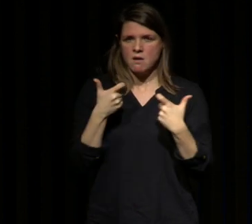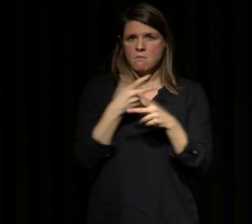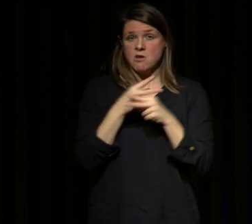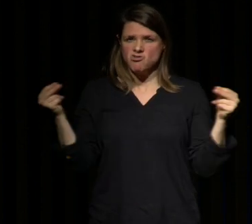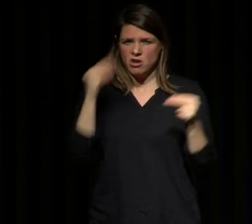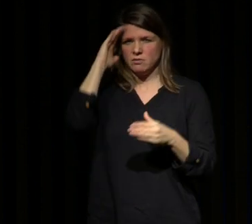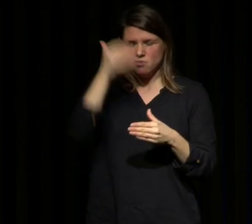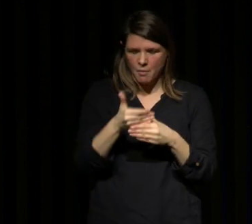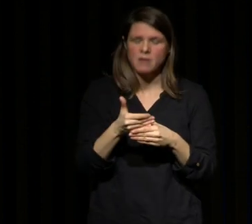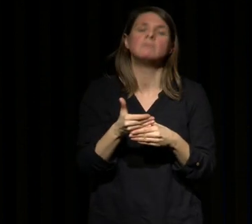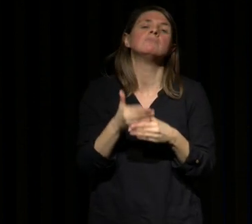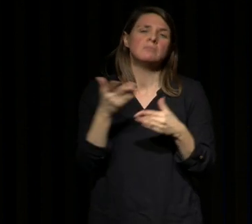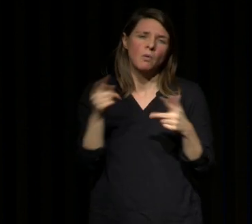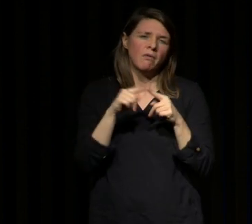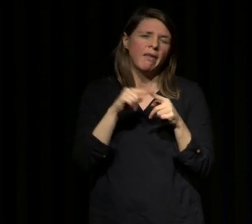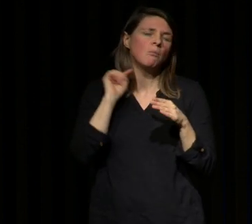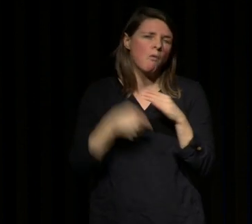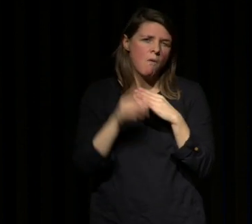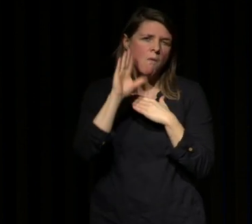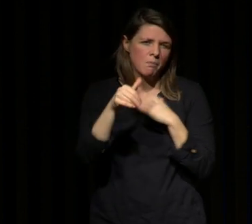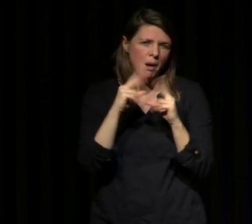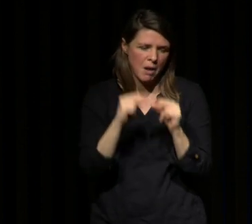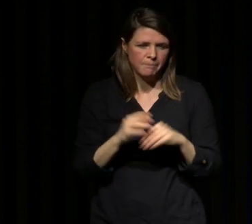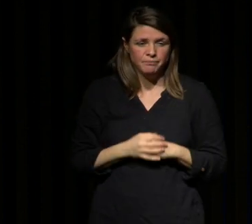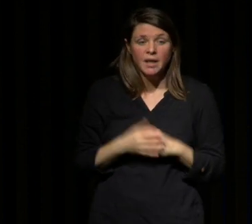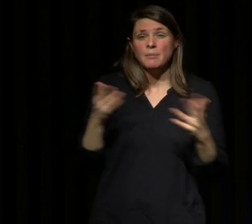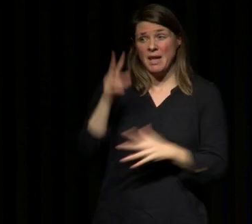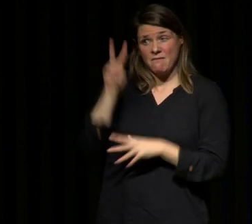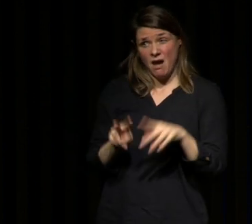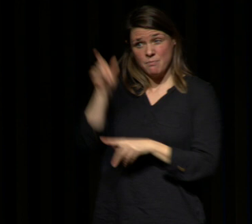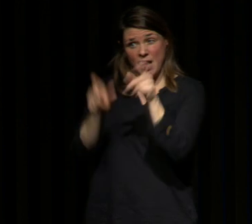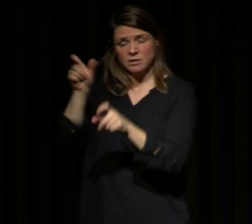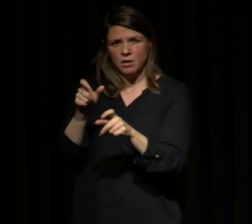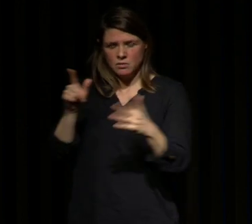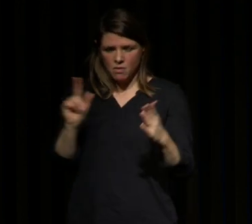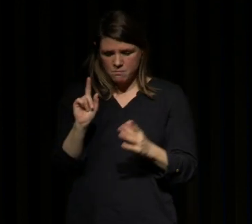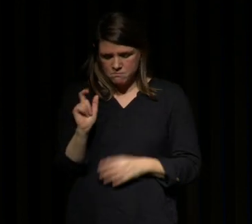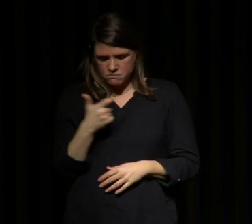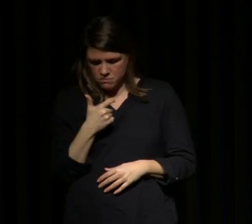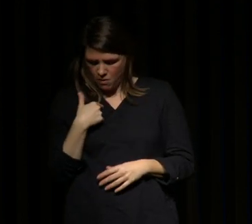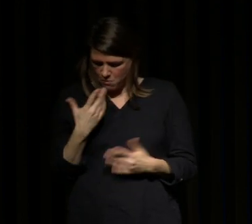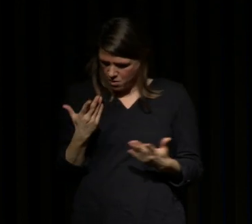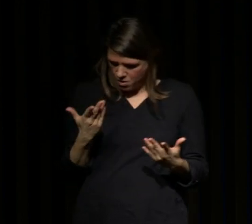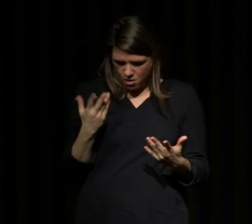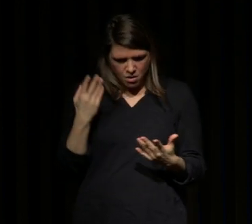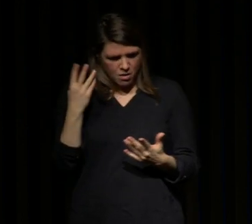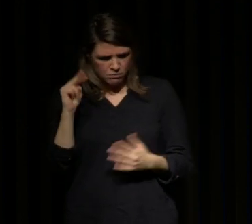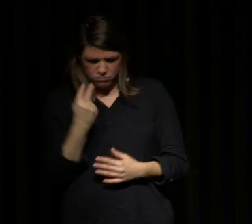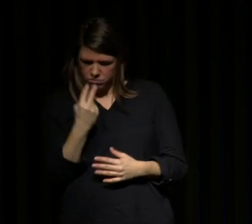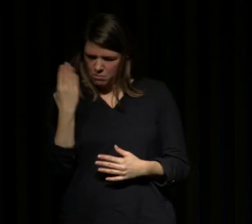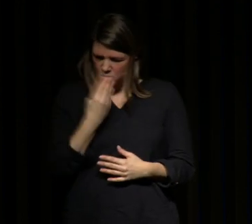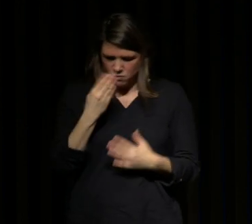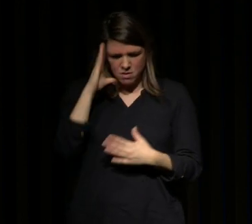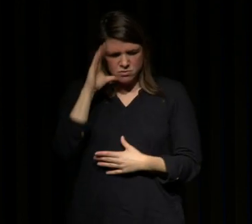mais en fait les gens ont souvent des difficultés à définir réellement leurs besoins de sommeil et donc vous verrez qu